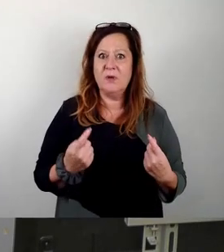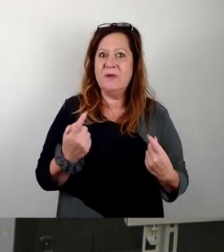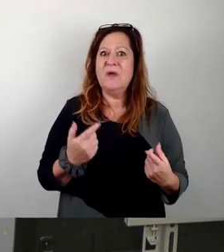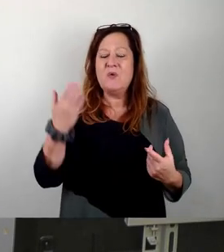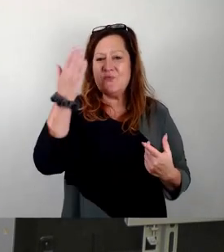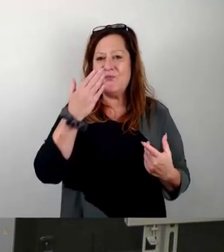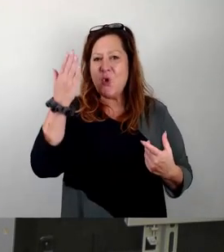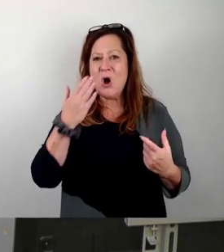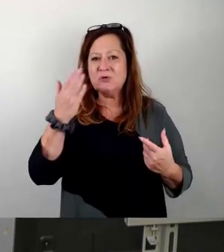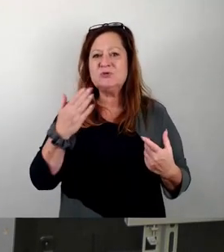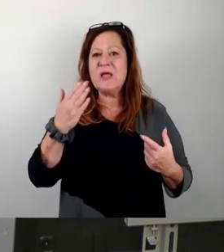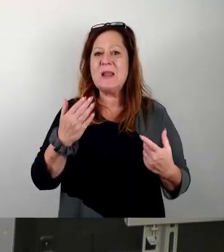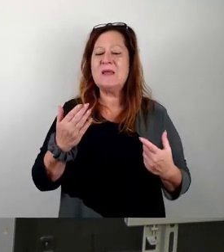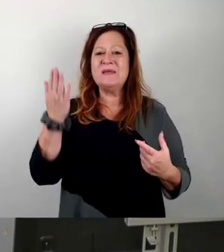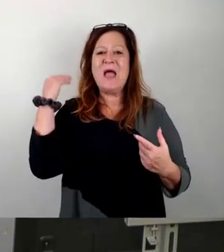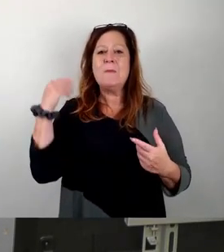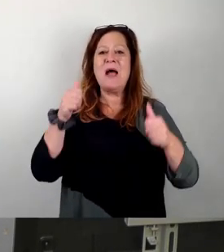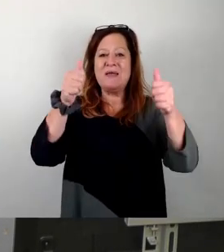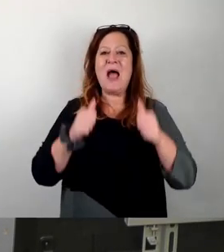Antrag ist aus September 2022.